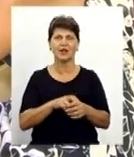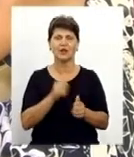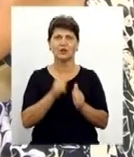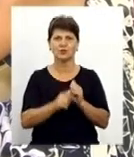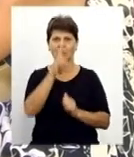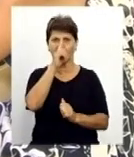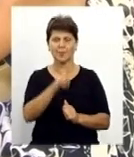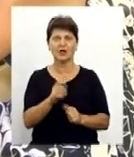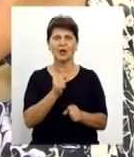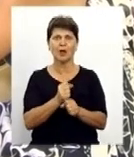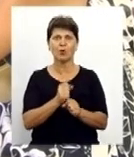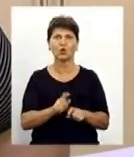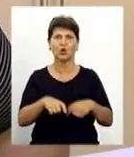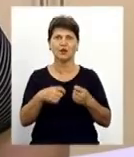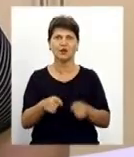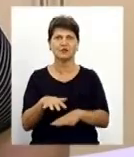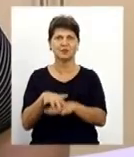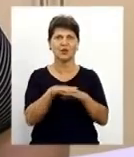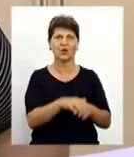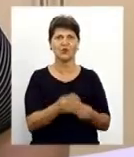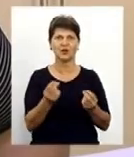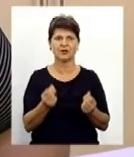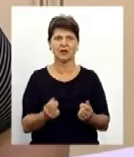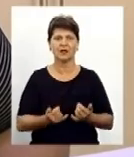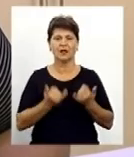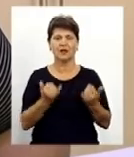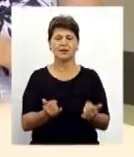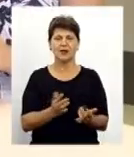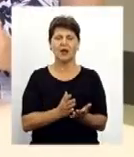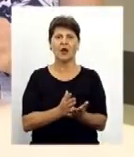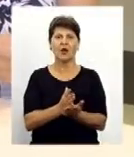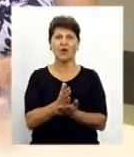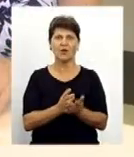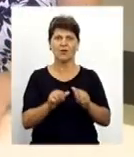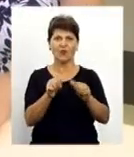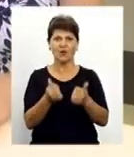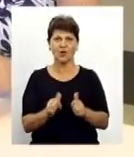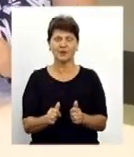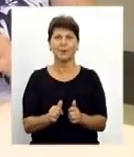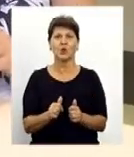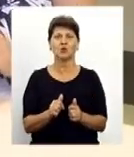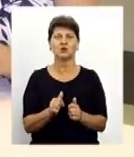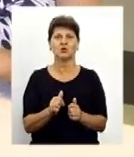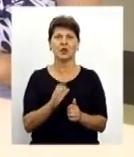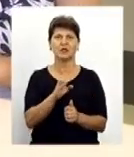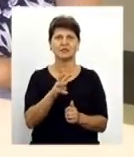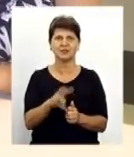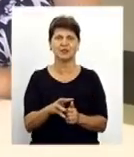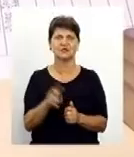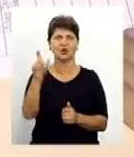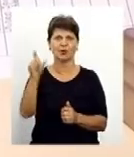перераховує кошти кожного місяця. Для оформлення послуги СМС-інформування громадянину необхідно надати